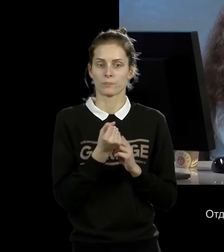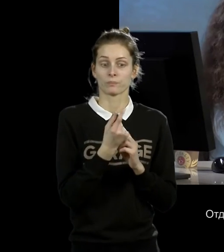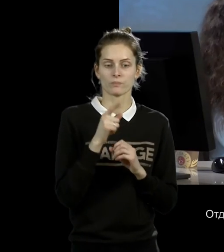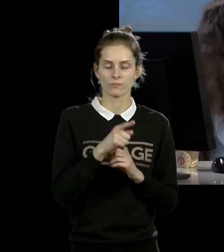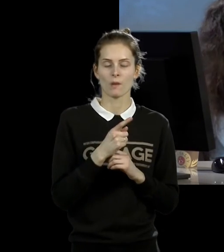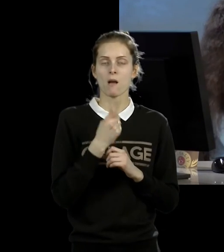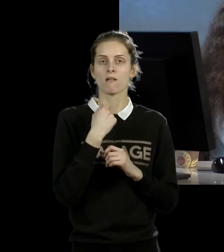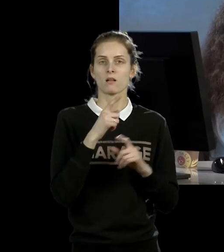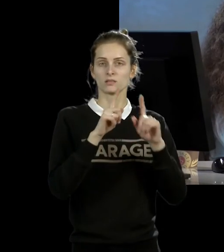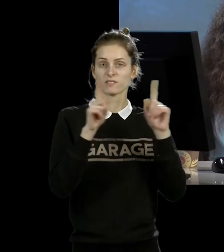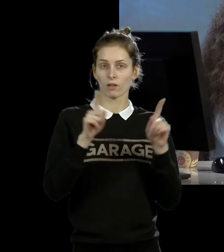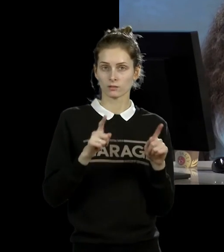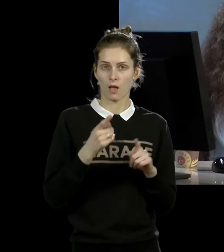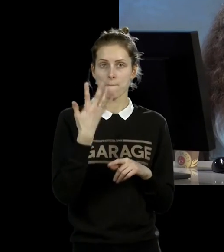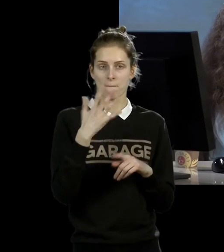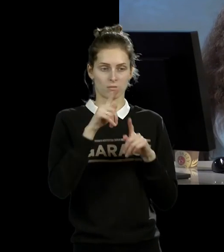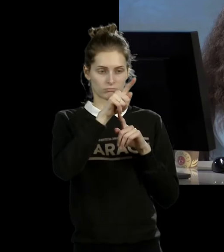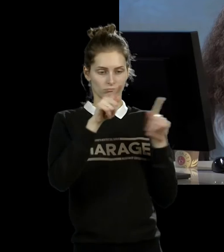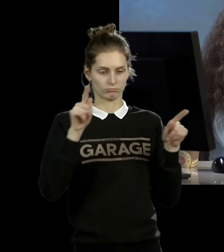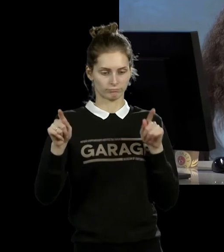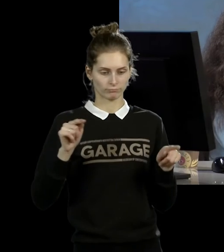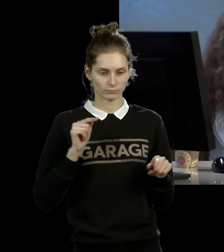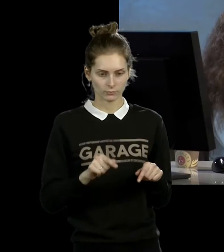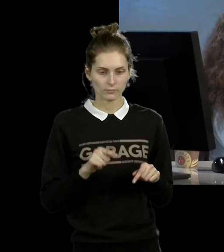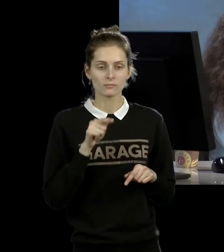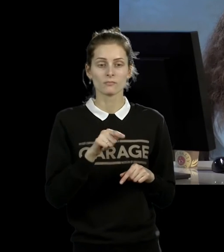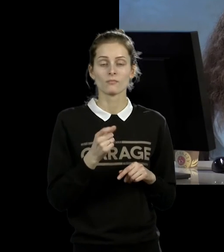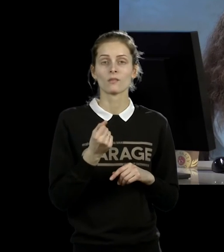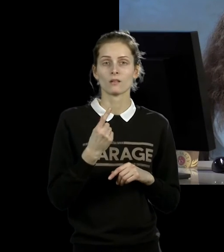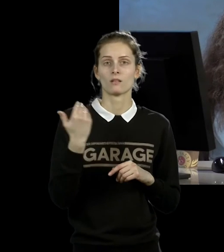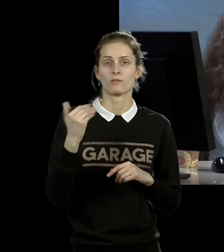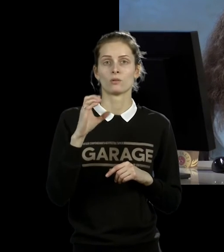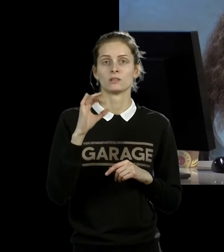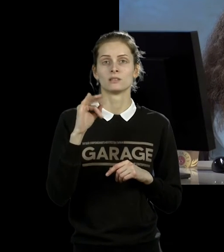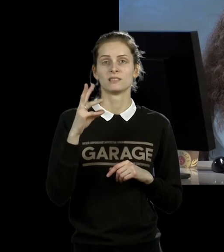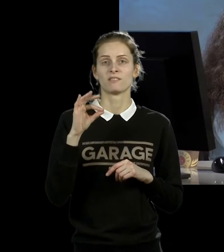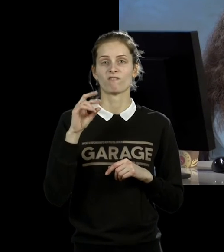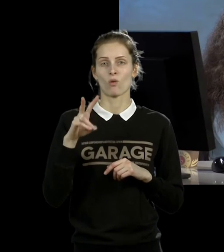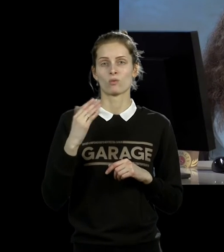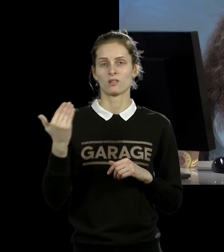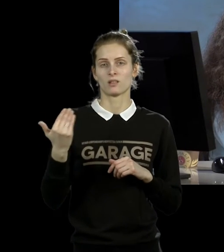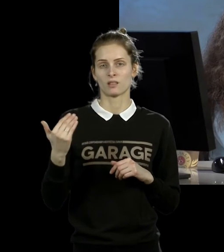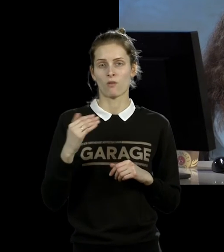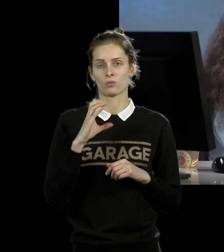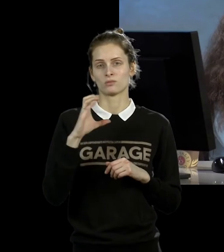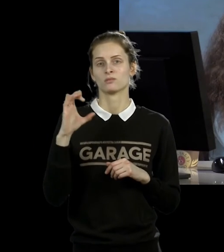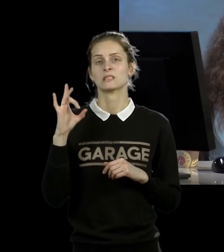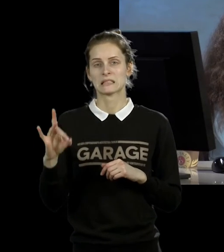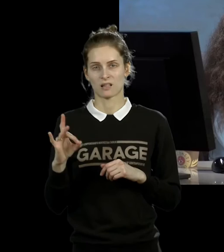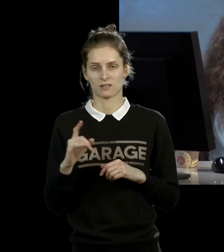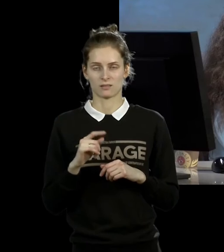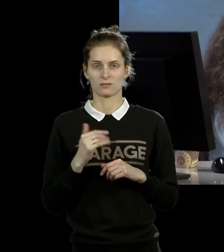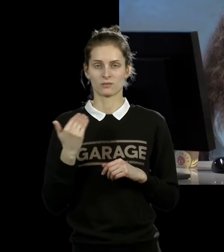пятиконечная звезда, которая возникает, конечно, как символ советской власти, символ коммунизма, с которым Мария Абрамович